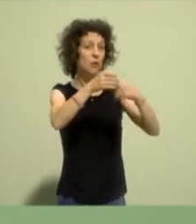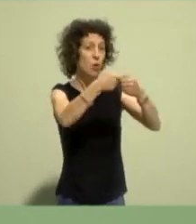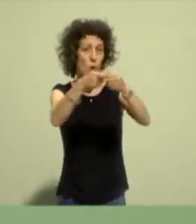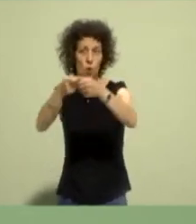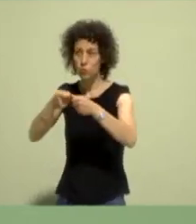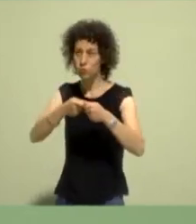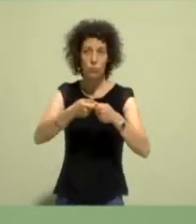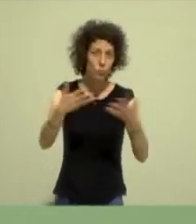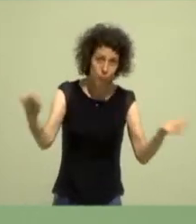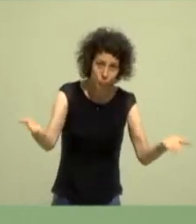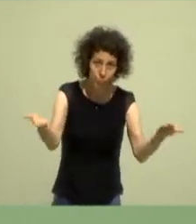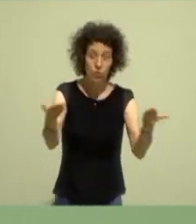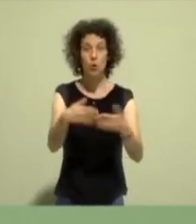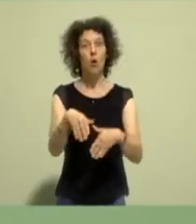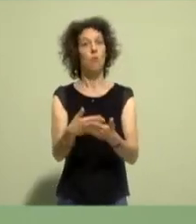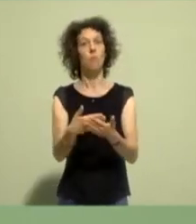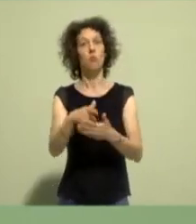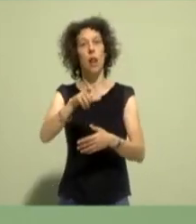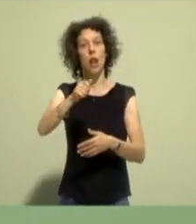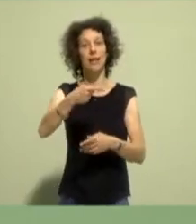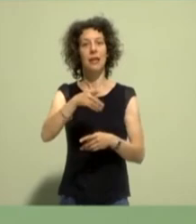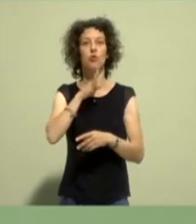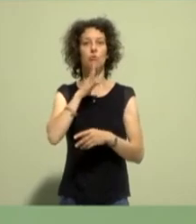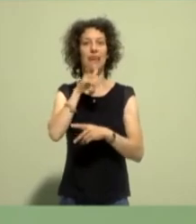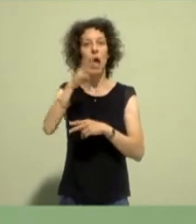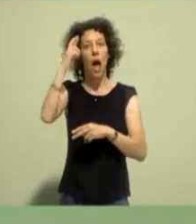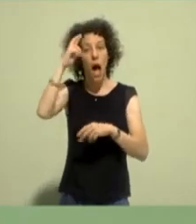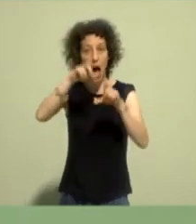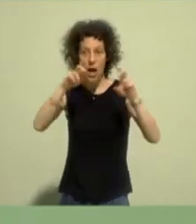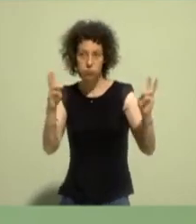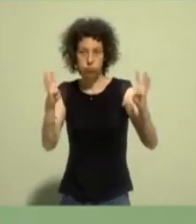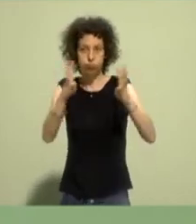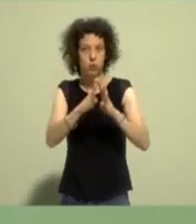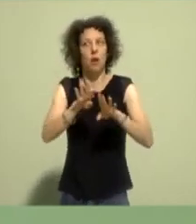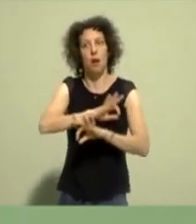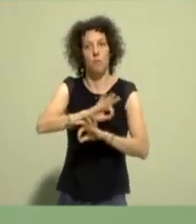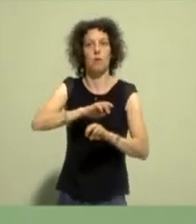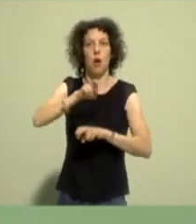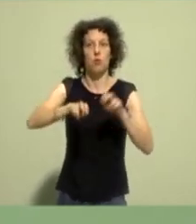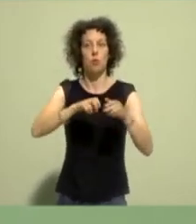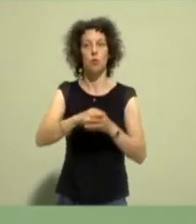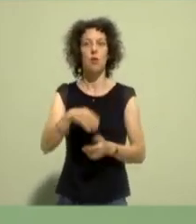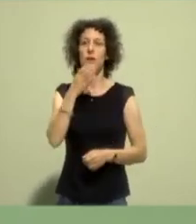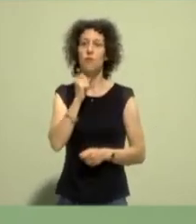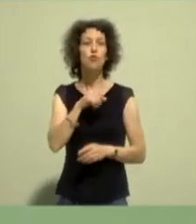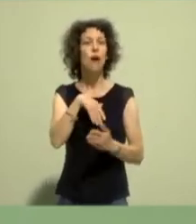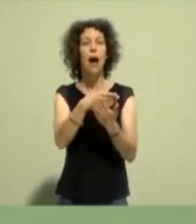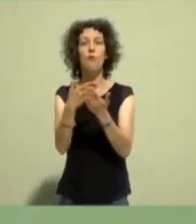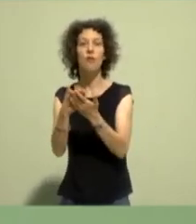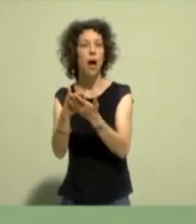schaffen. Dafür können wir beispielsweise den LAG-SprecherInnen-Rat besser nutzen. Ich möchte Querschlitzaufgaben,